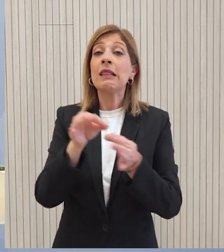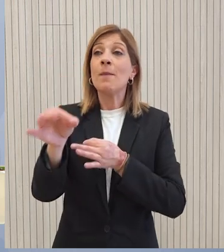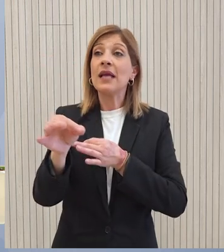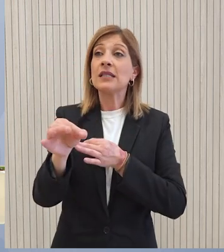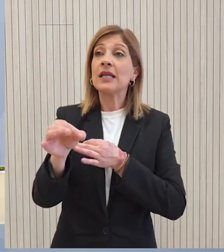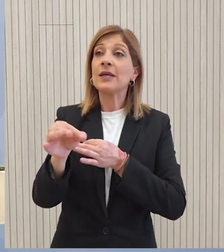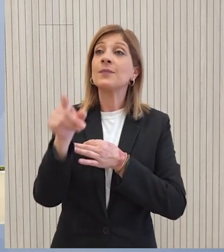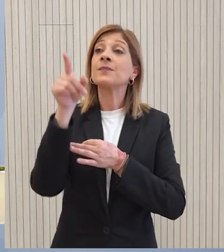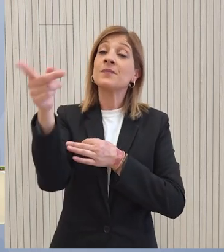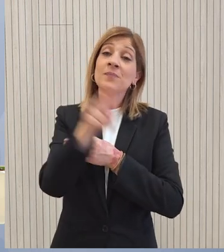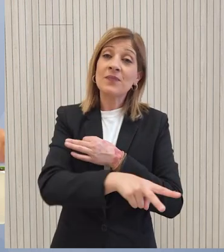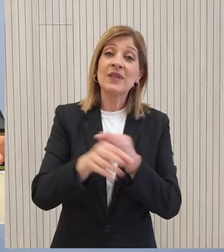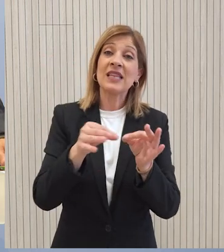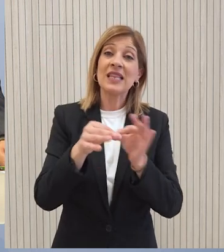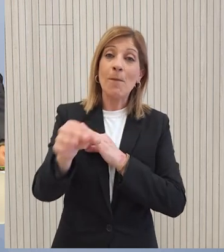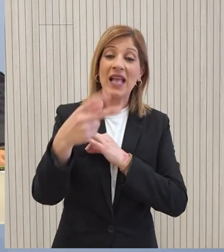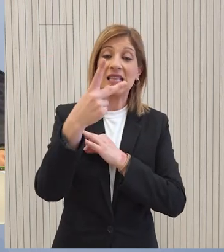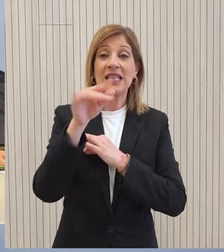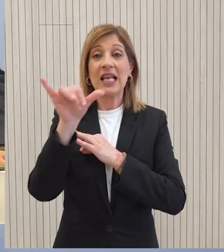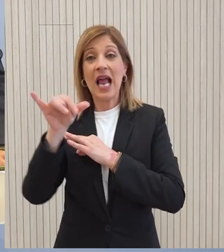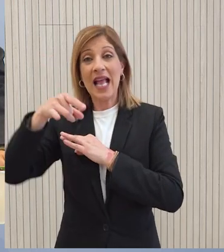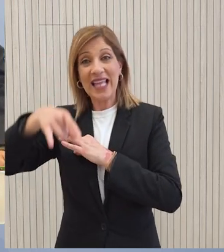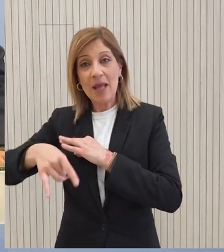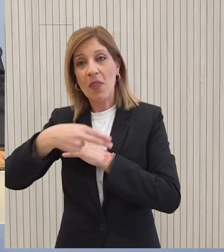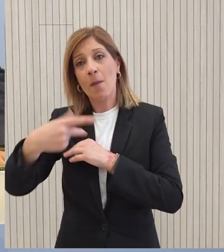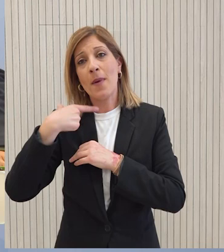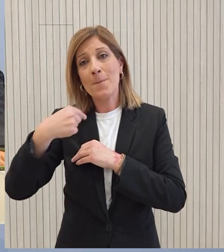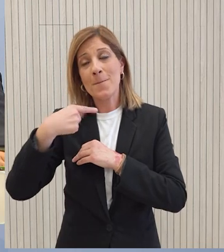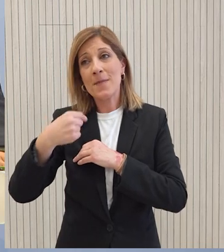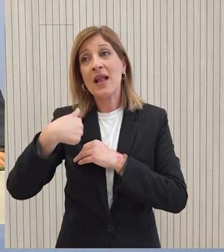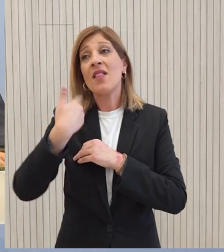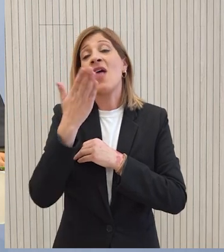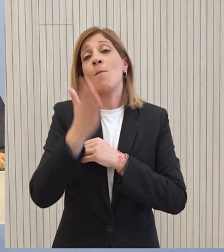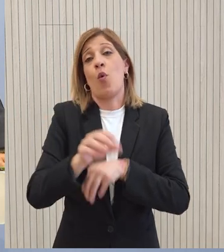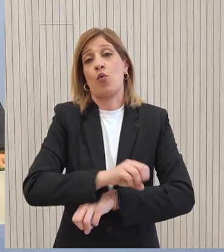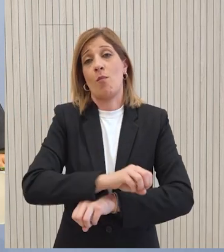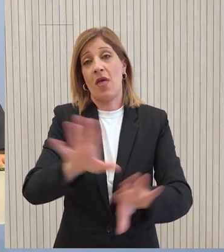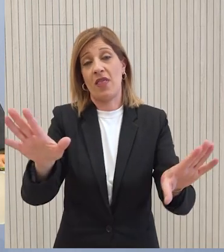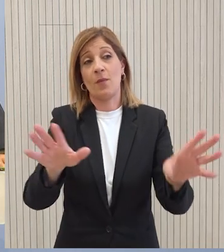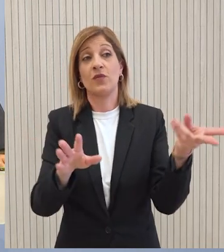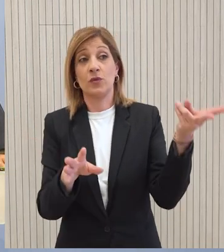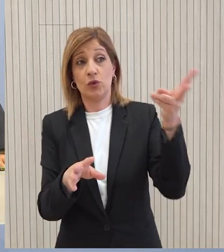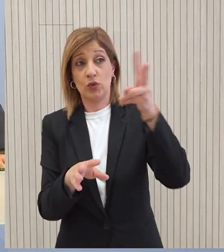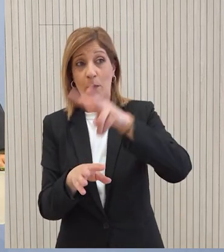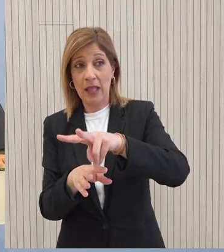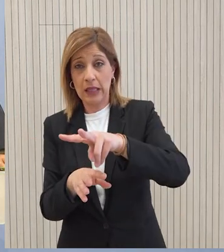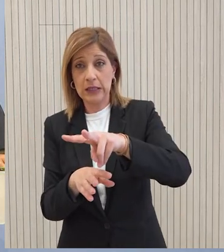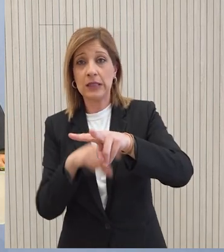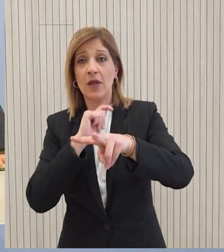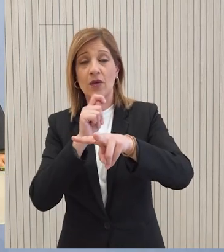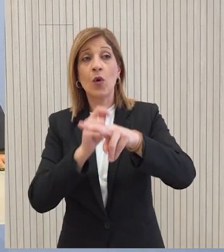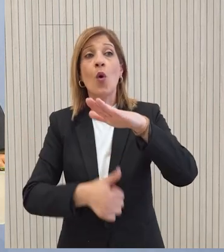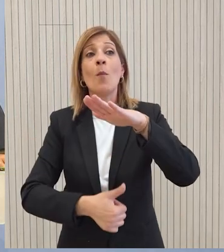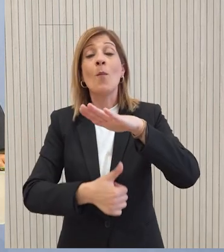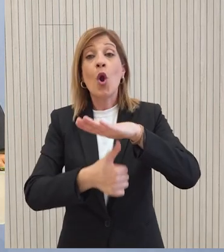Τα μέτρα τα οποία λαμβάνει η ΚΙΠ όσον αφορά στελέχη της ΚΙΠ είναι μέτρα τα οποία δεν δημοσιοποιούνται Σας λέω ότι